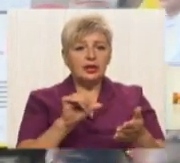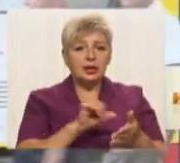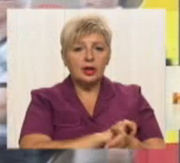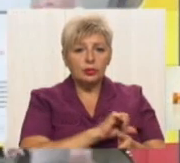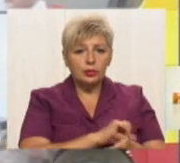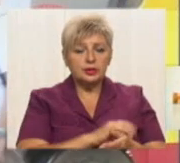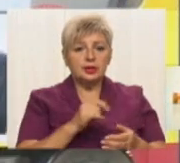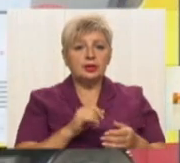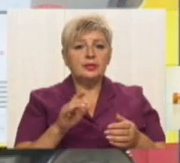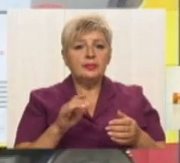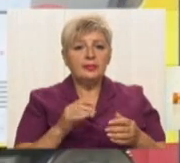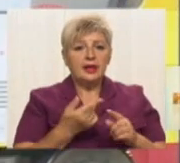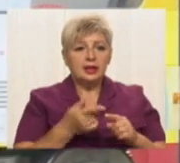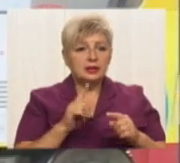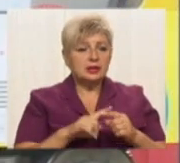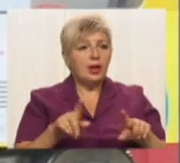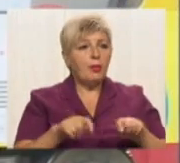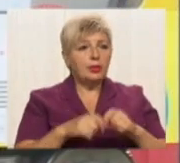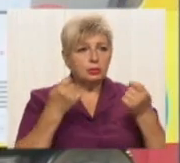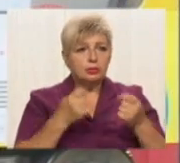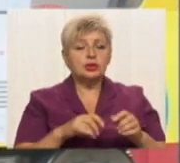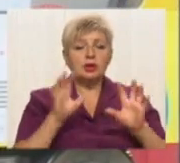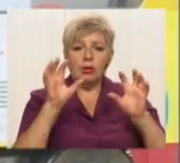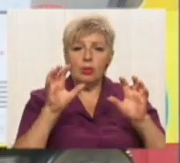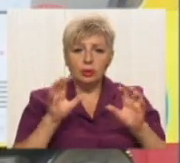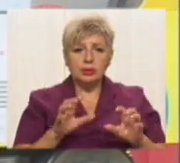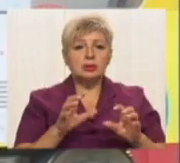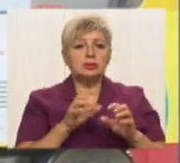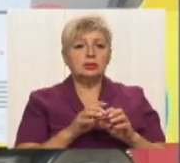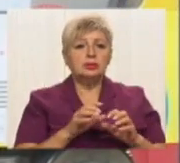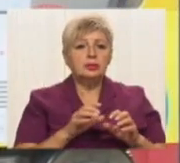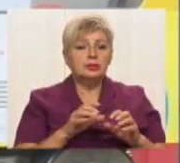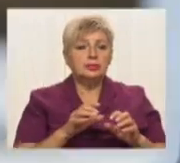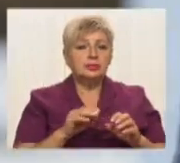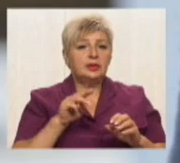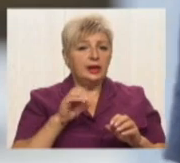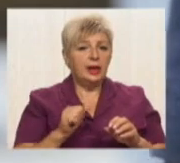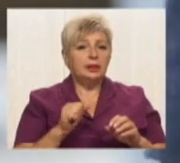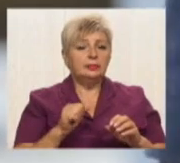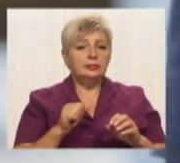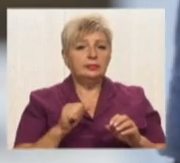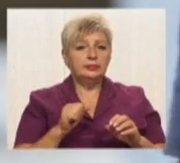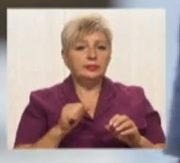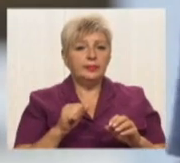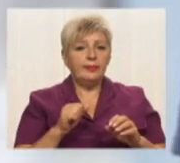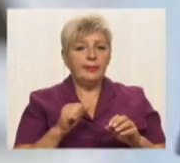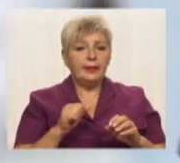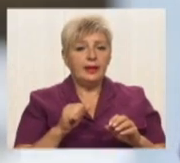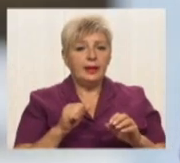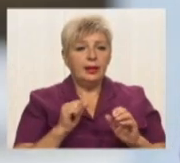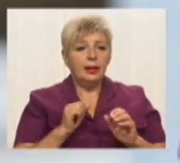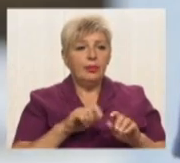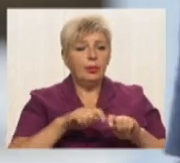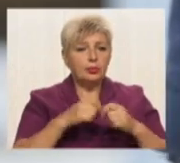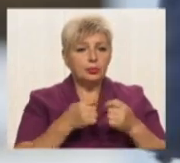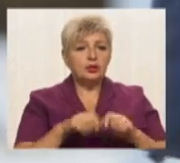на стіни будівель – це порушення Кодексу України про адміністраційні правопорушення та порушення правил благоустрою міста